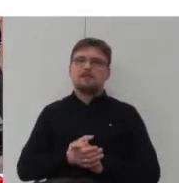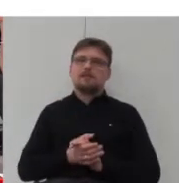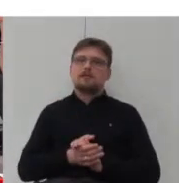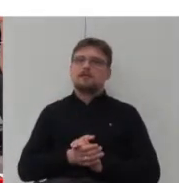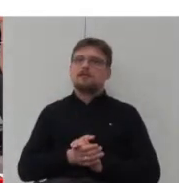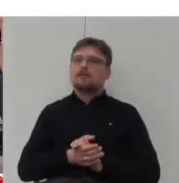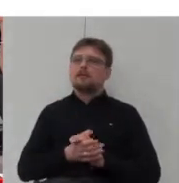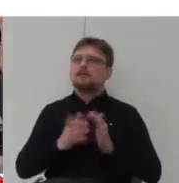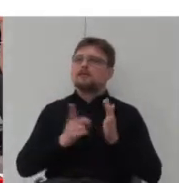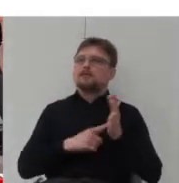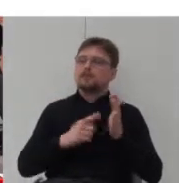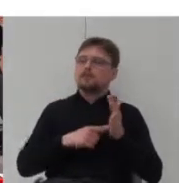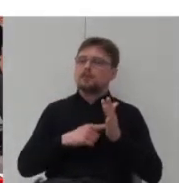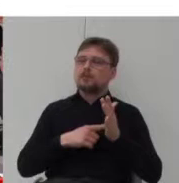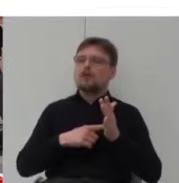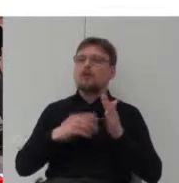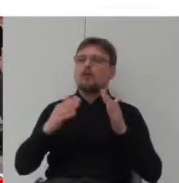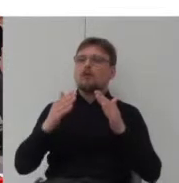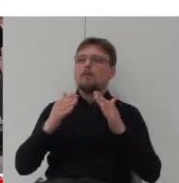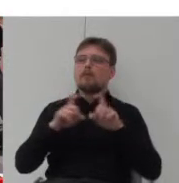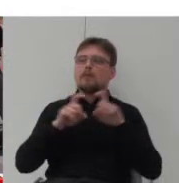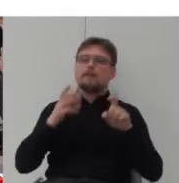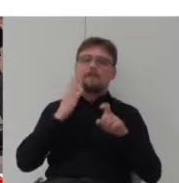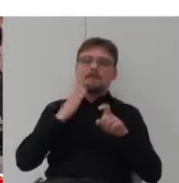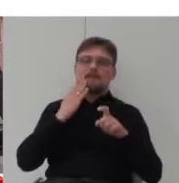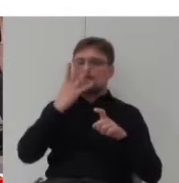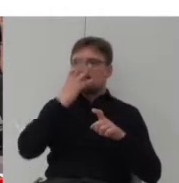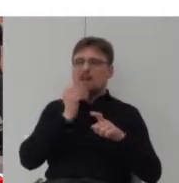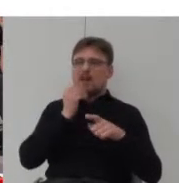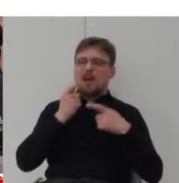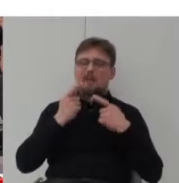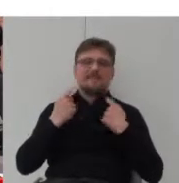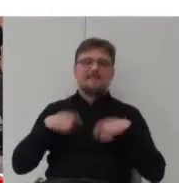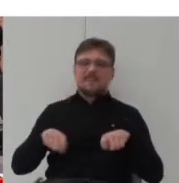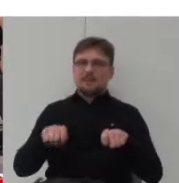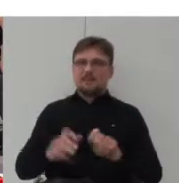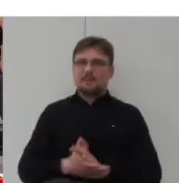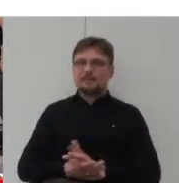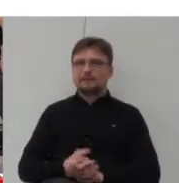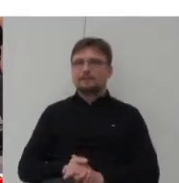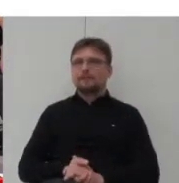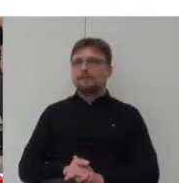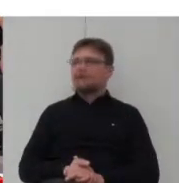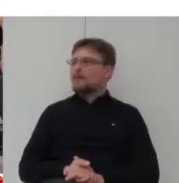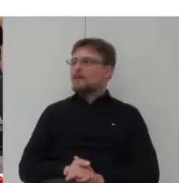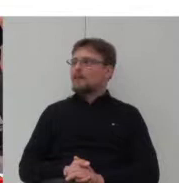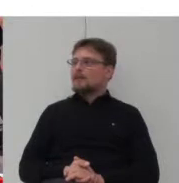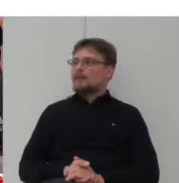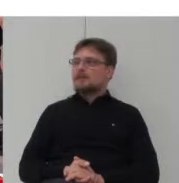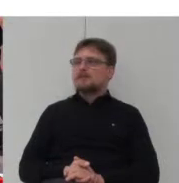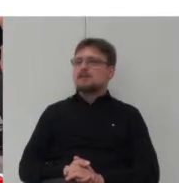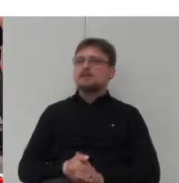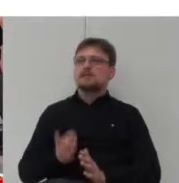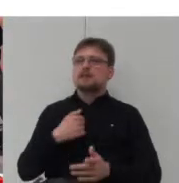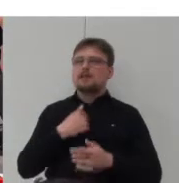zagrodową lub rolną. Tak więc szukając, nie mogłem znaleźć odpowiedniej